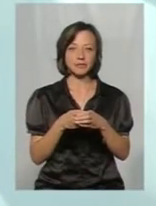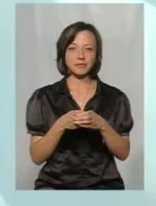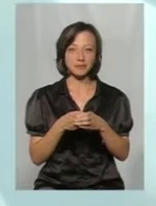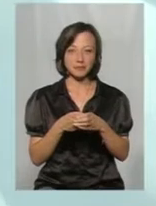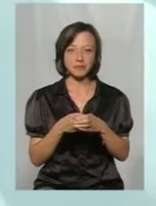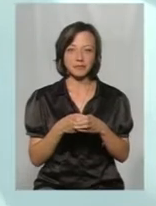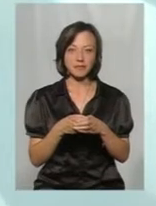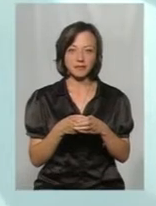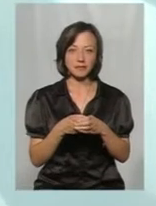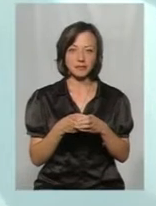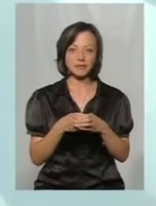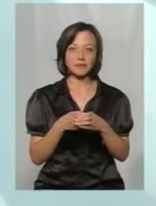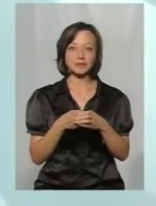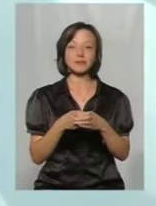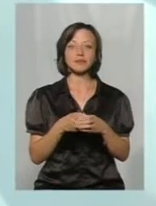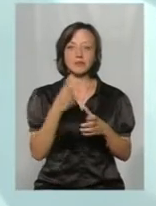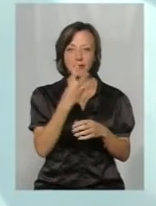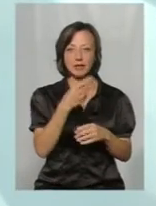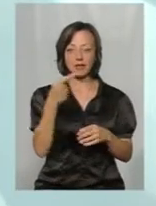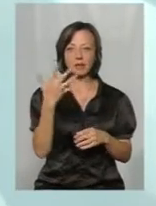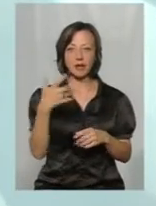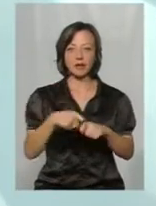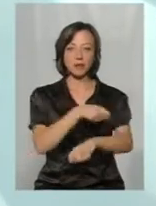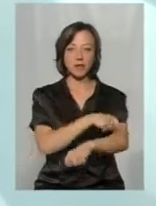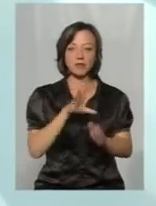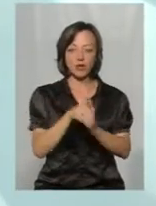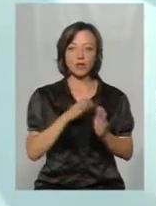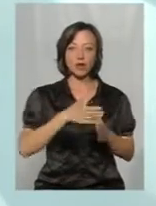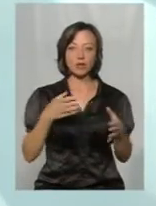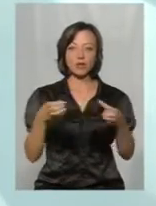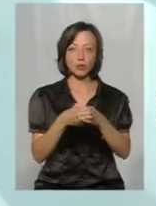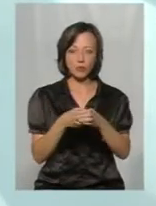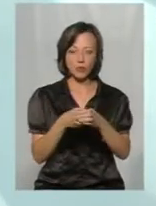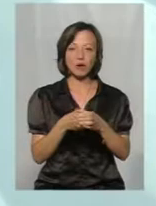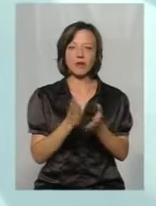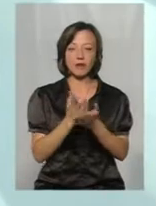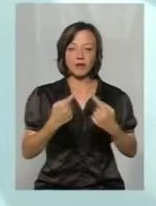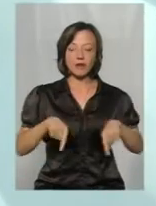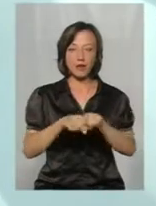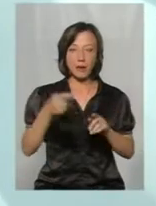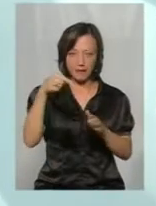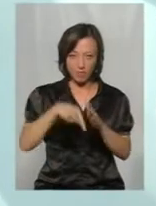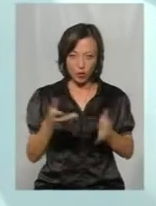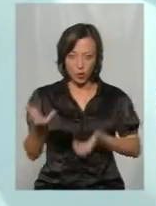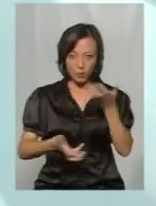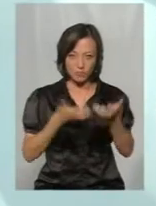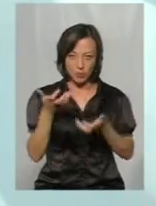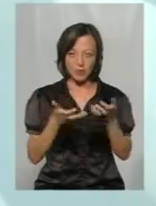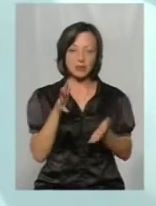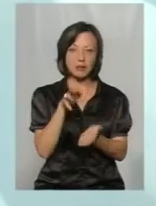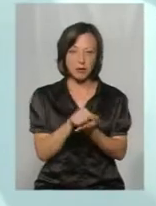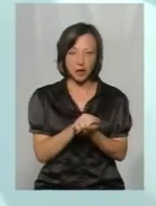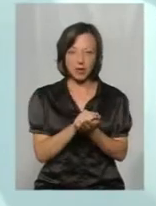Ага, 3-5 метрів, зрозумів, бо я теж погано почув. В складі нашої групи біотехнічних робіт є відділення підводного розмінування, яке